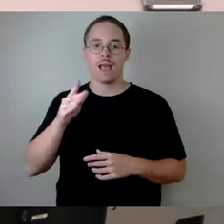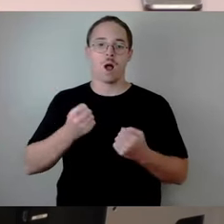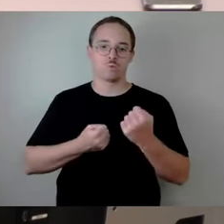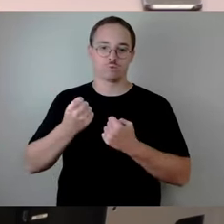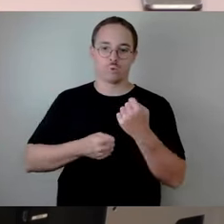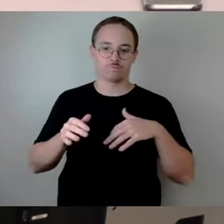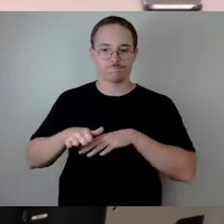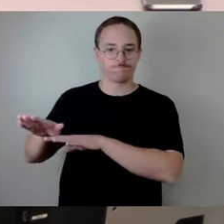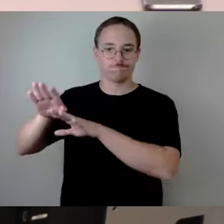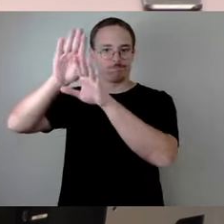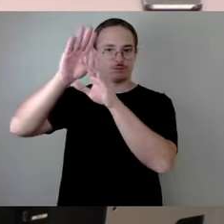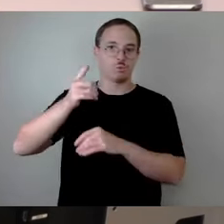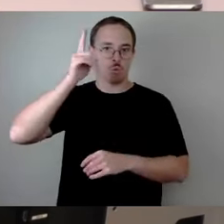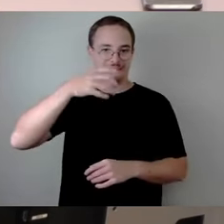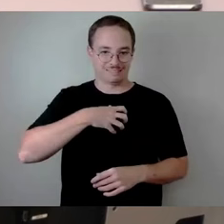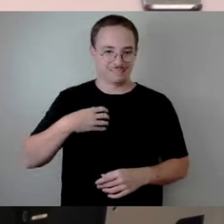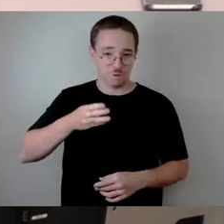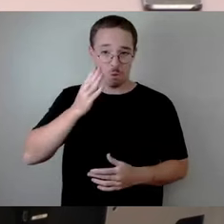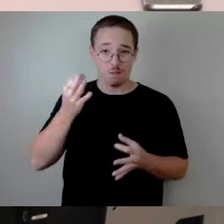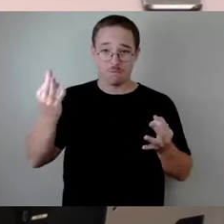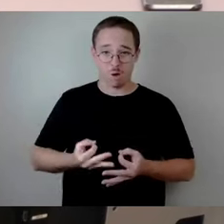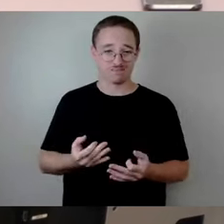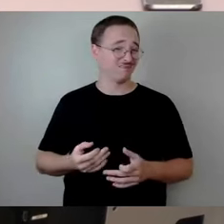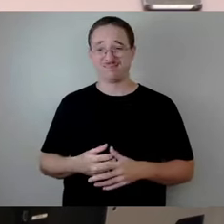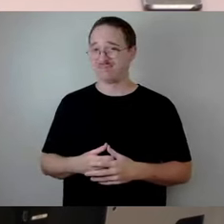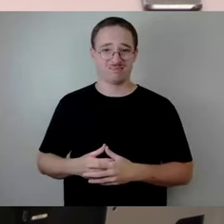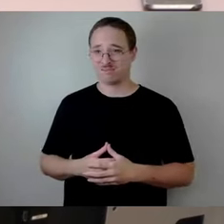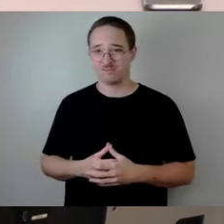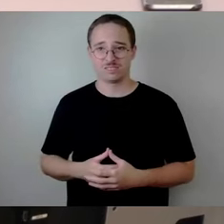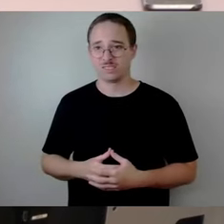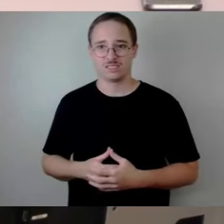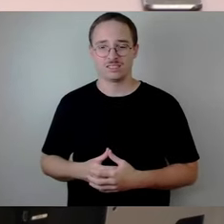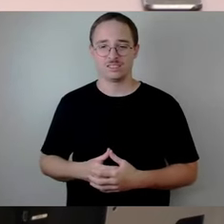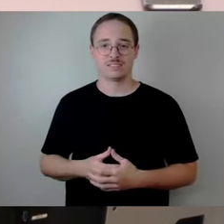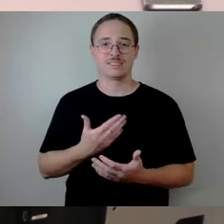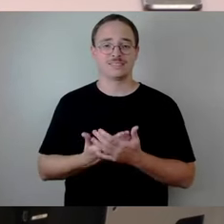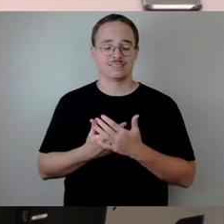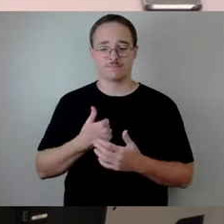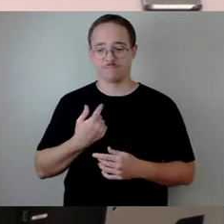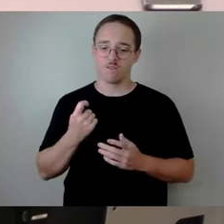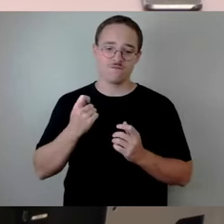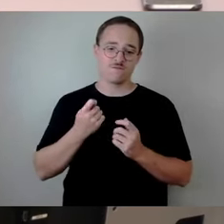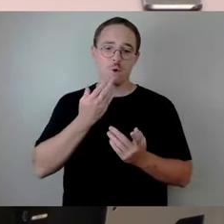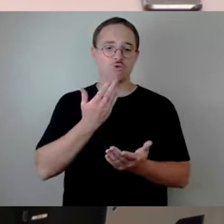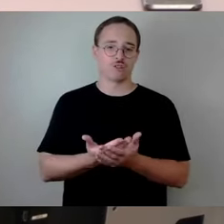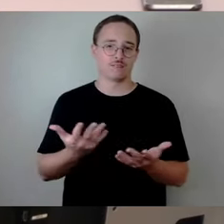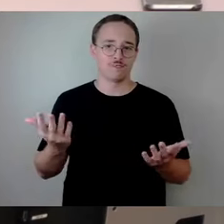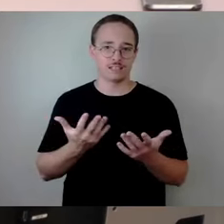Norden brauchen können. Deshalb schlagen wir vor, dass ein Konzept erstellt wird, ein Konzept, das